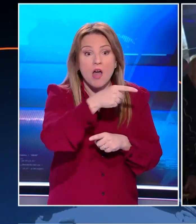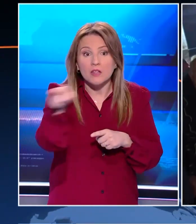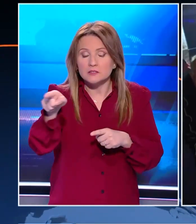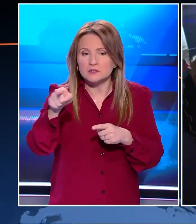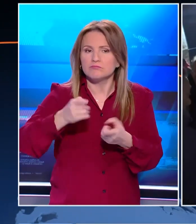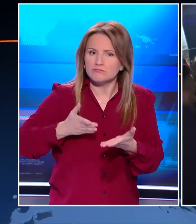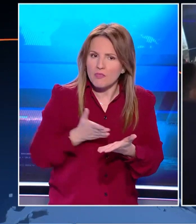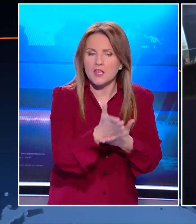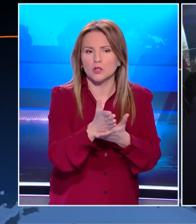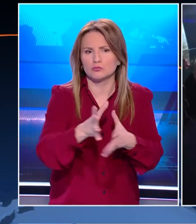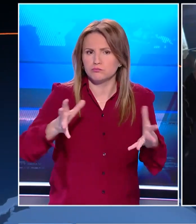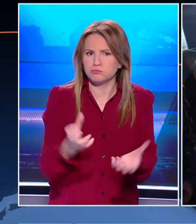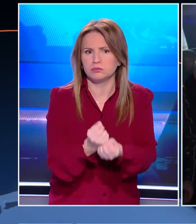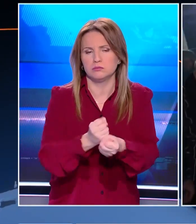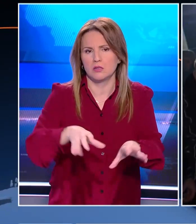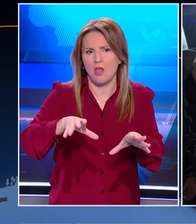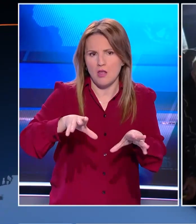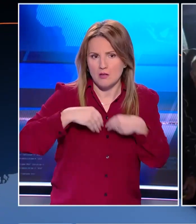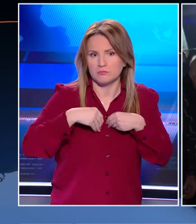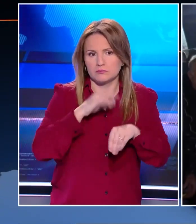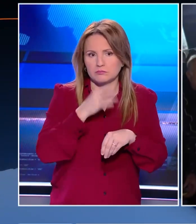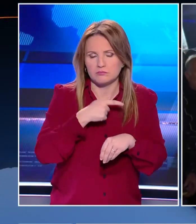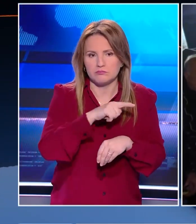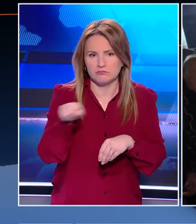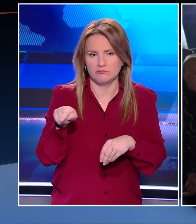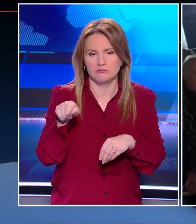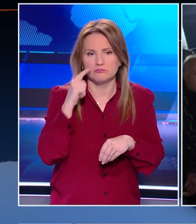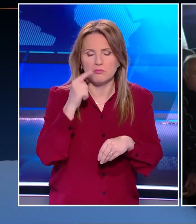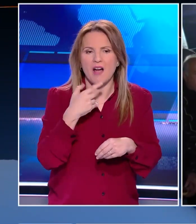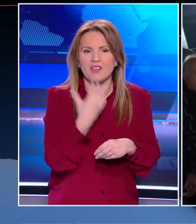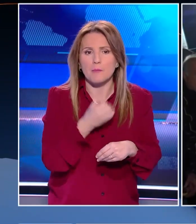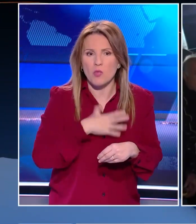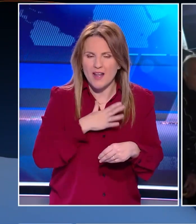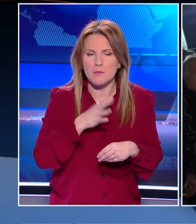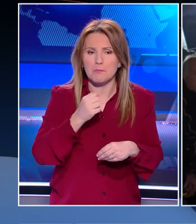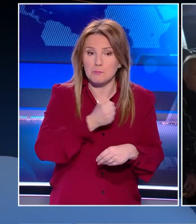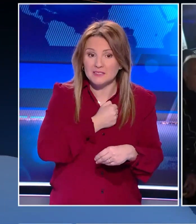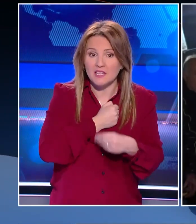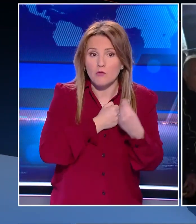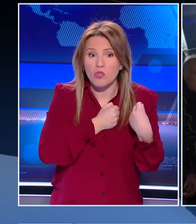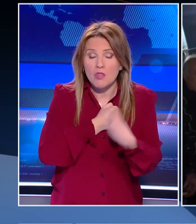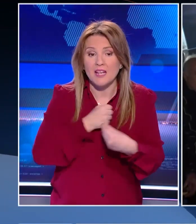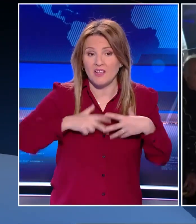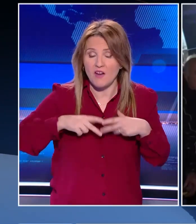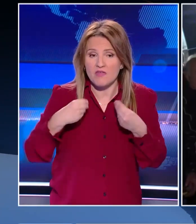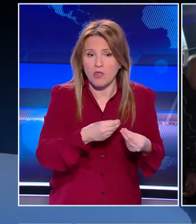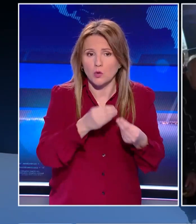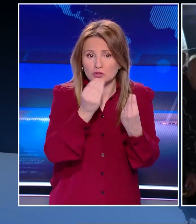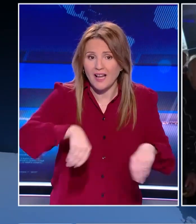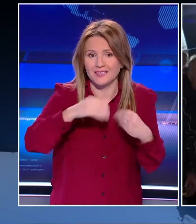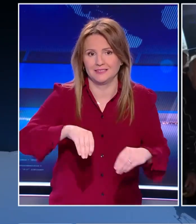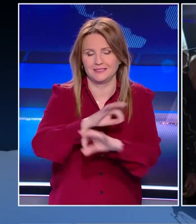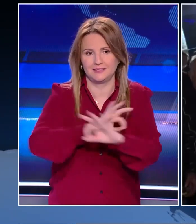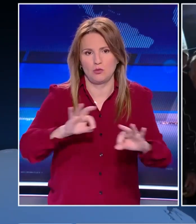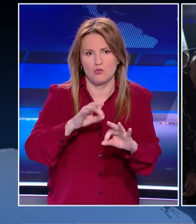αυτά τα οποία ζουν οι αγρότες με τον ΑΒ τρόπο πιστεύω ότι θα δοθούν και θα λυθεί όλος